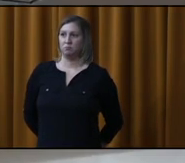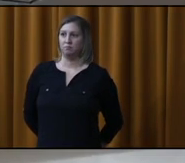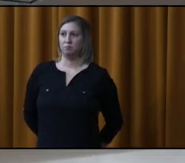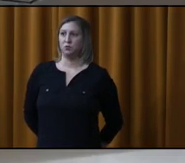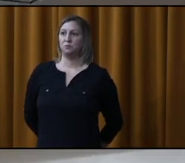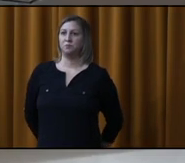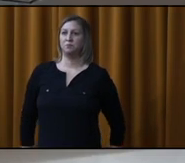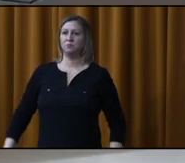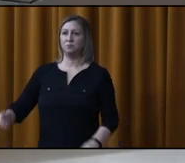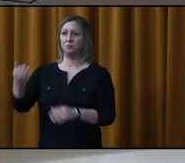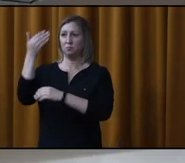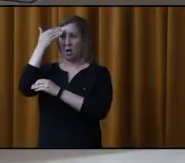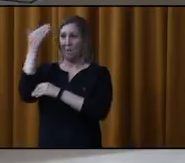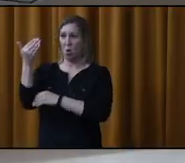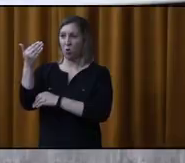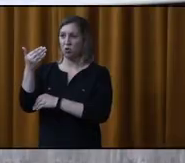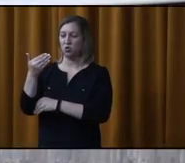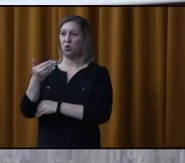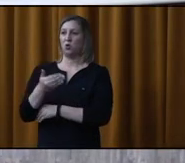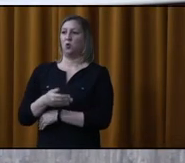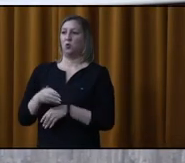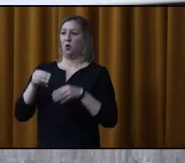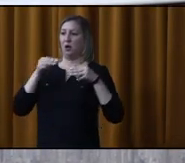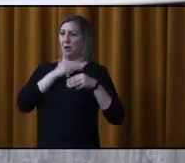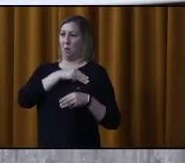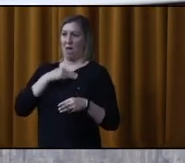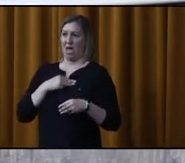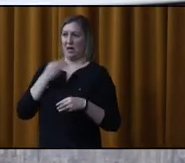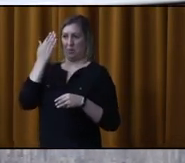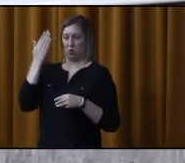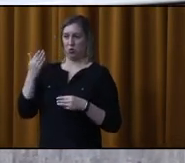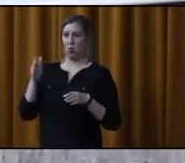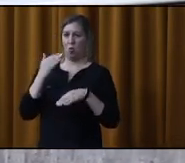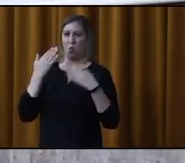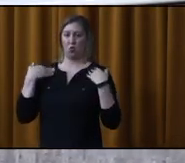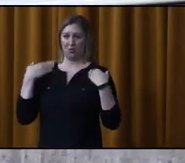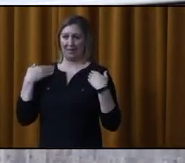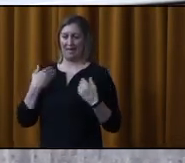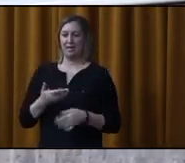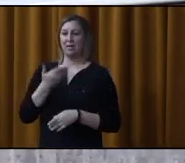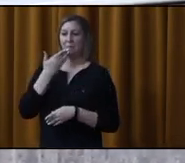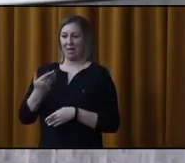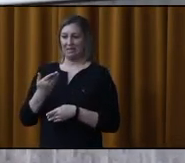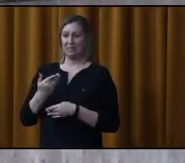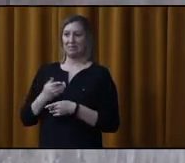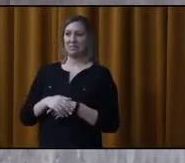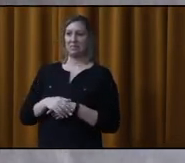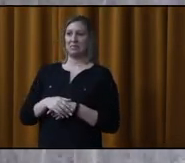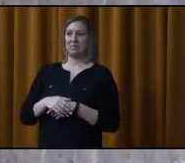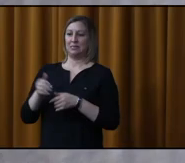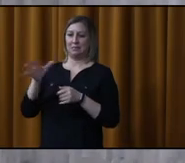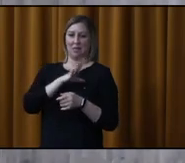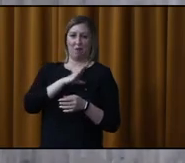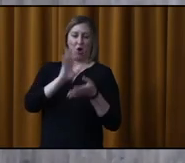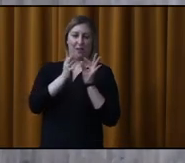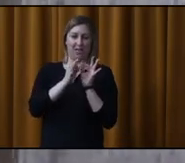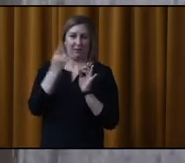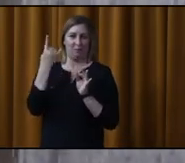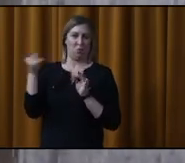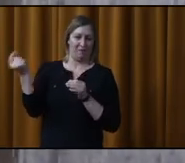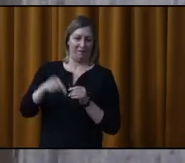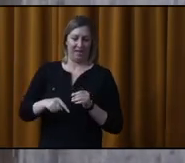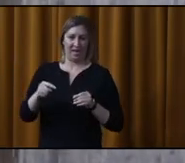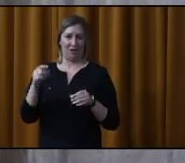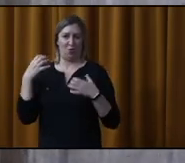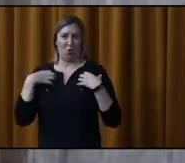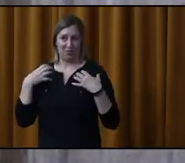Oui, bonjour. Bonjour, la maire. Bonjour, conseiller. Merci d'aller chercher avec CCPT d'un interprète pour assister au